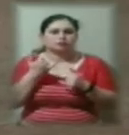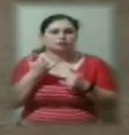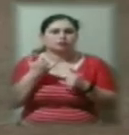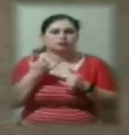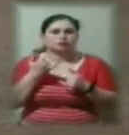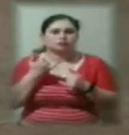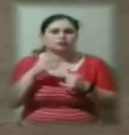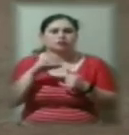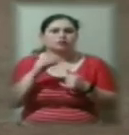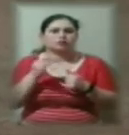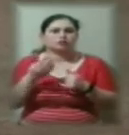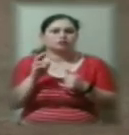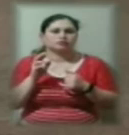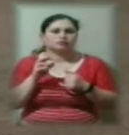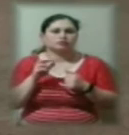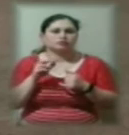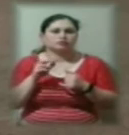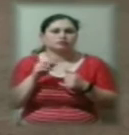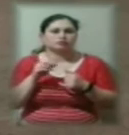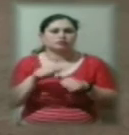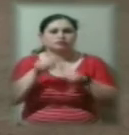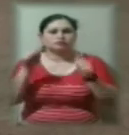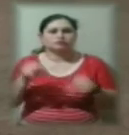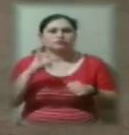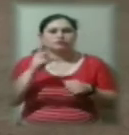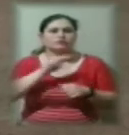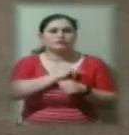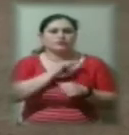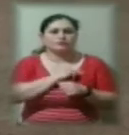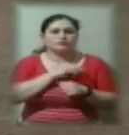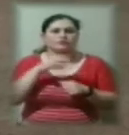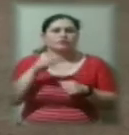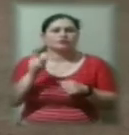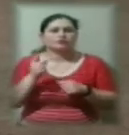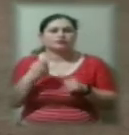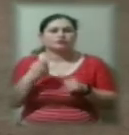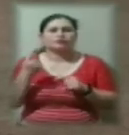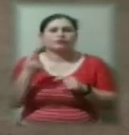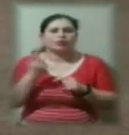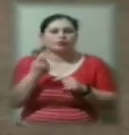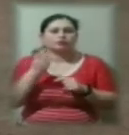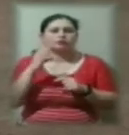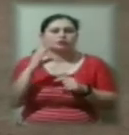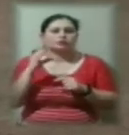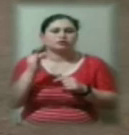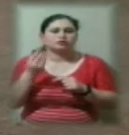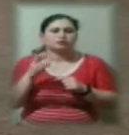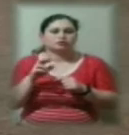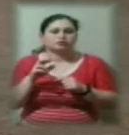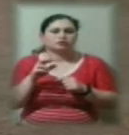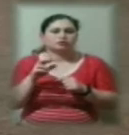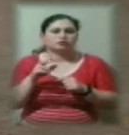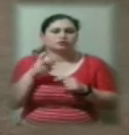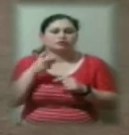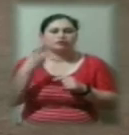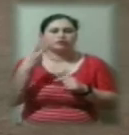оформлення на роботу, тому що на перше січня 2020 року